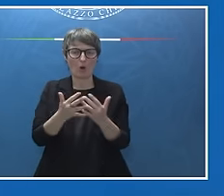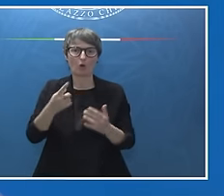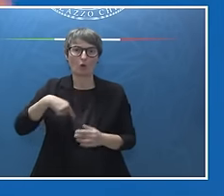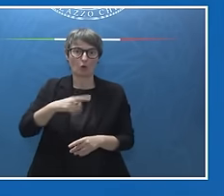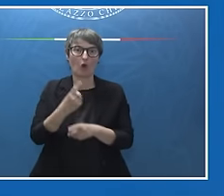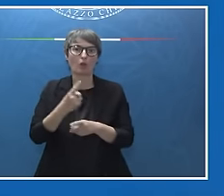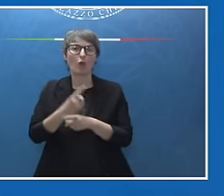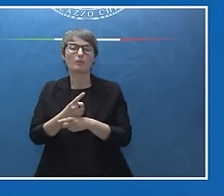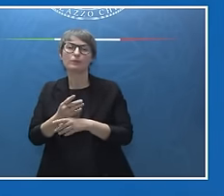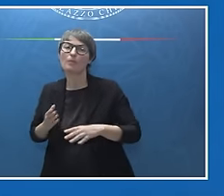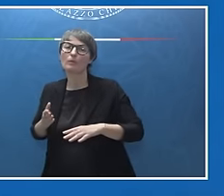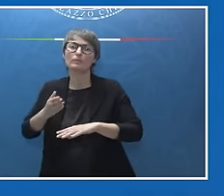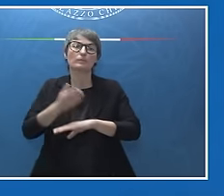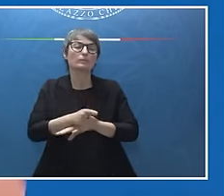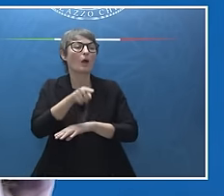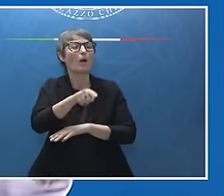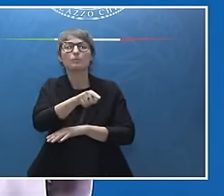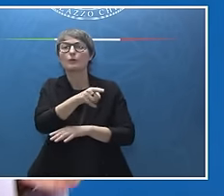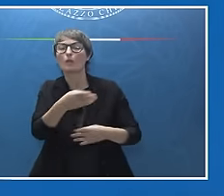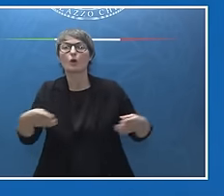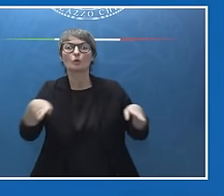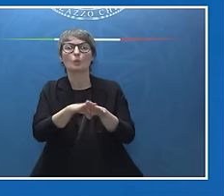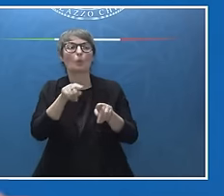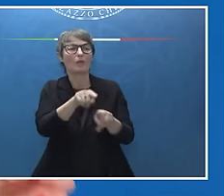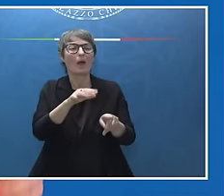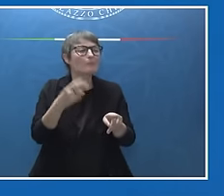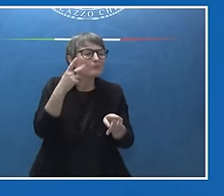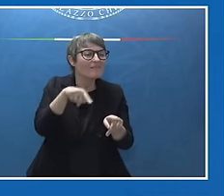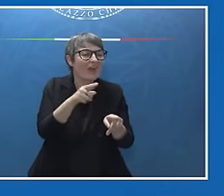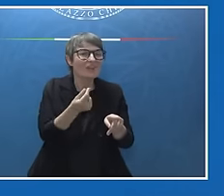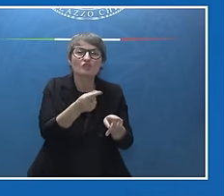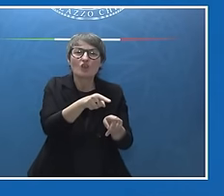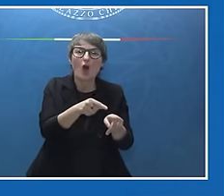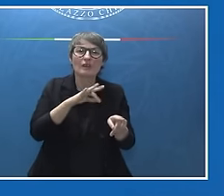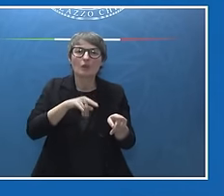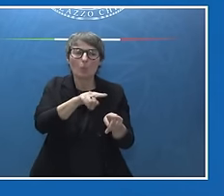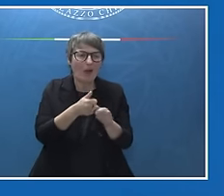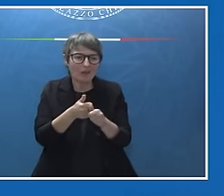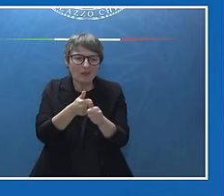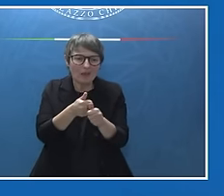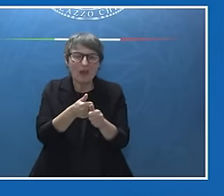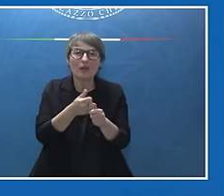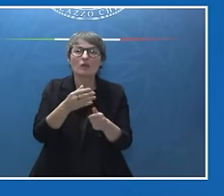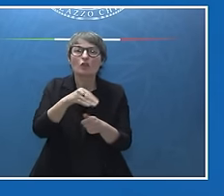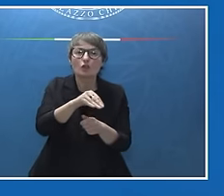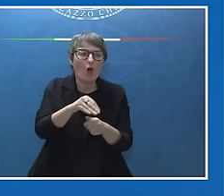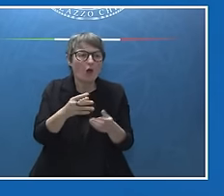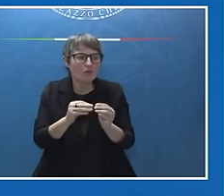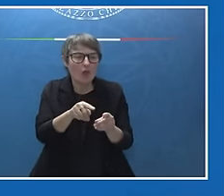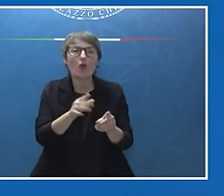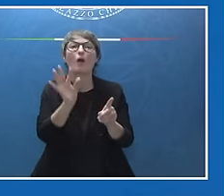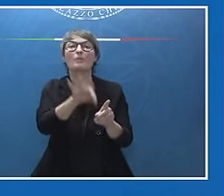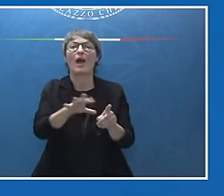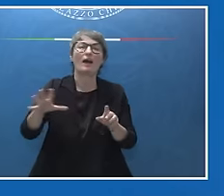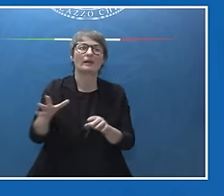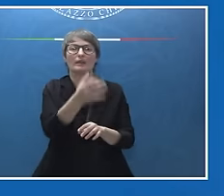criminali seguendo i proventi dei loro traffici, questo può fare la differenza nella nostra capacità di combattere